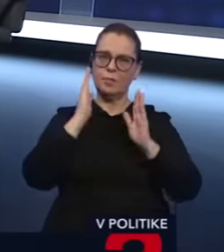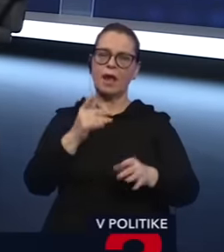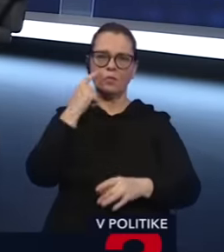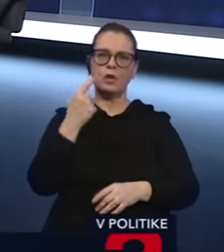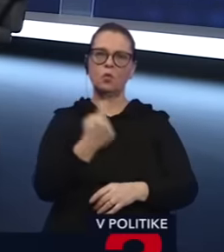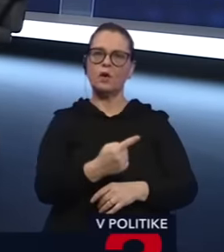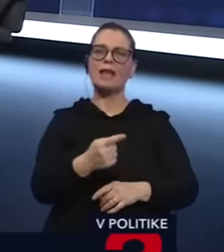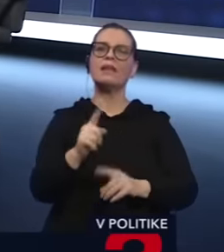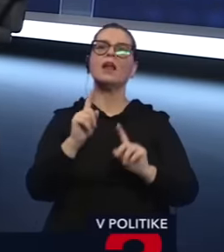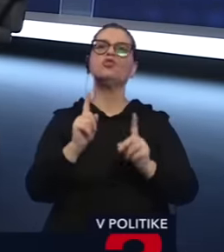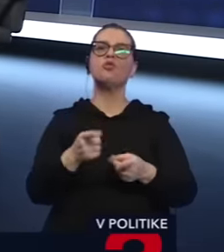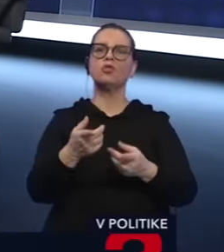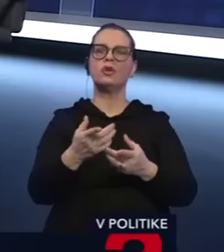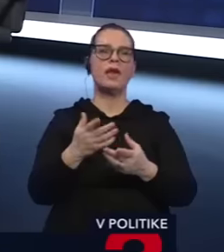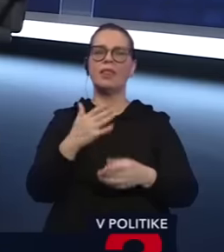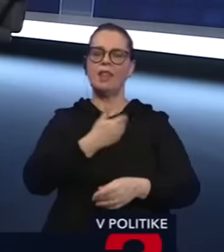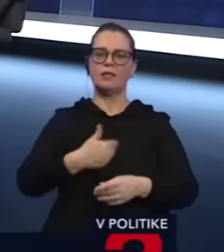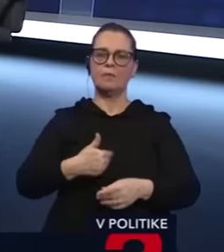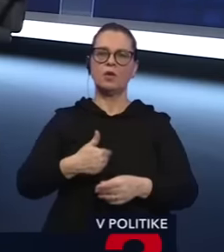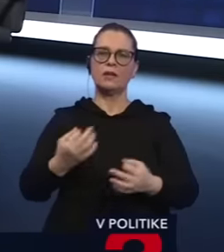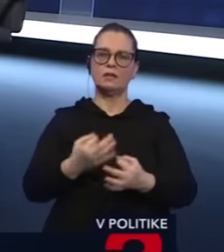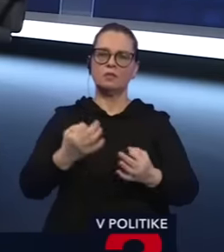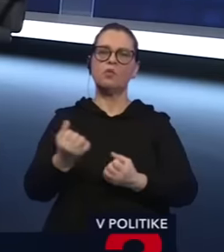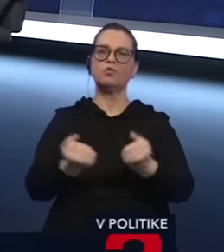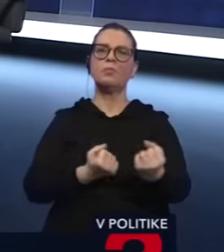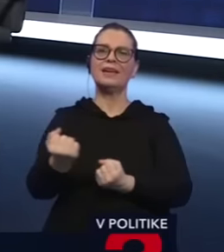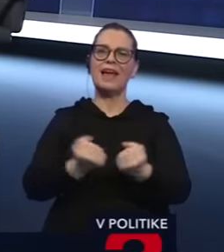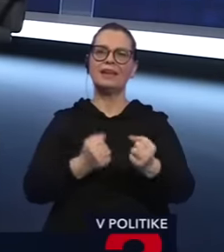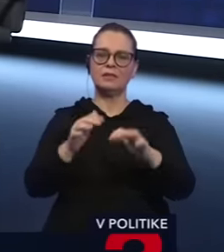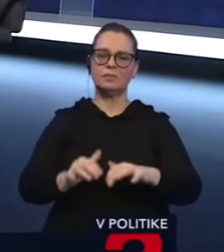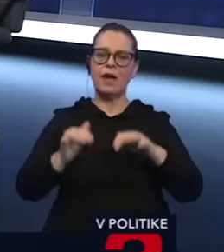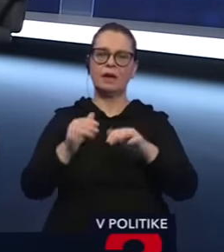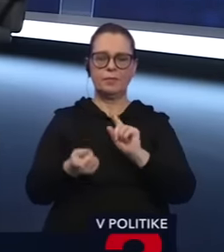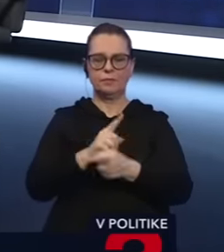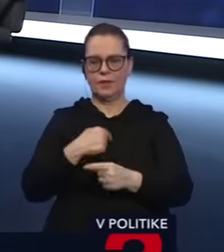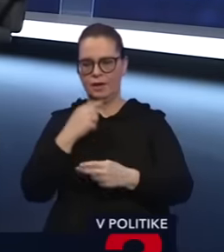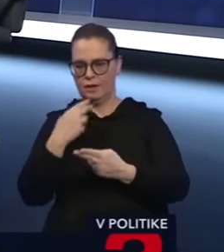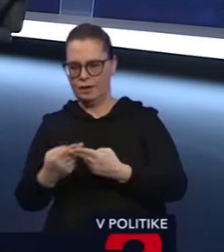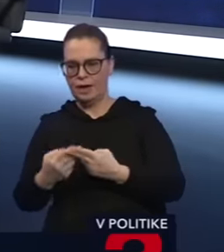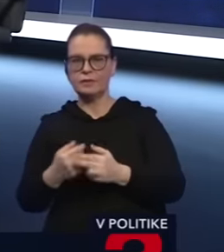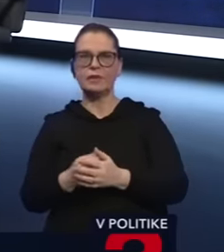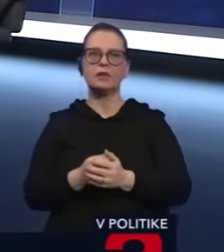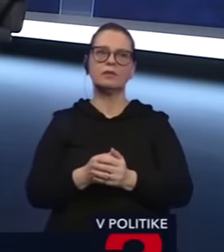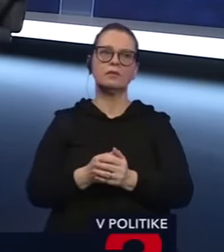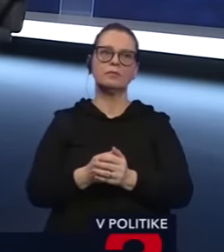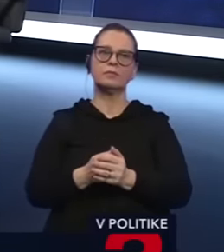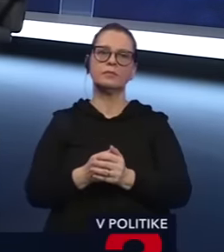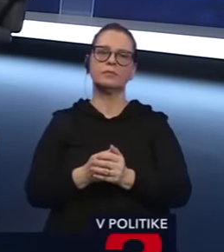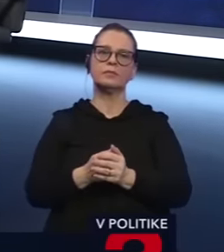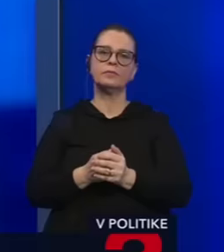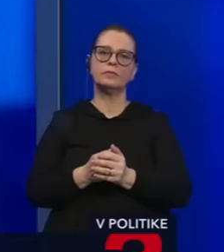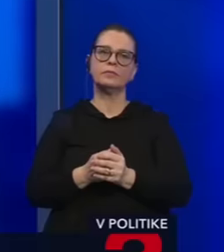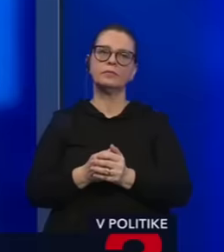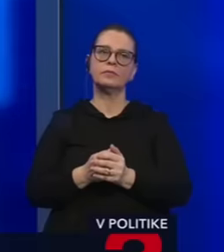prenose, čo to je nedemokratickým spôsobom riadiť parlamentu. Dobre, ja len zareagujem, že čo sa týka toho, čo sa robilo počas pandémie,